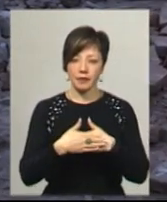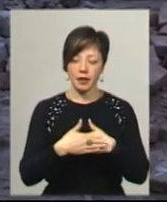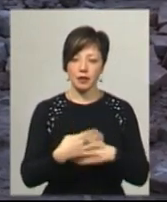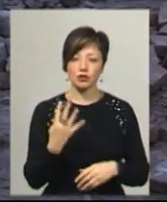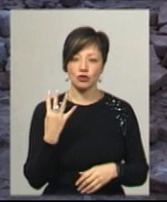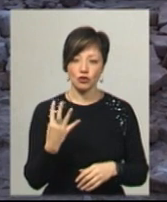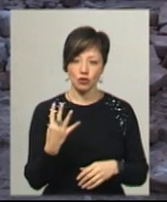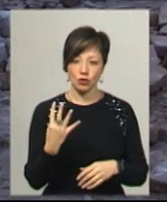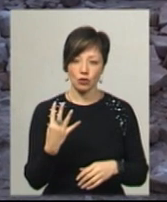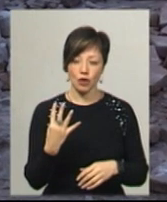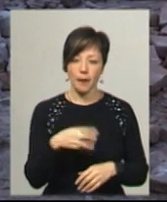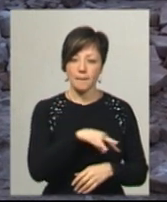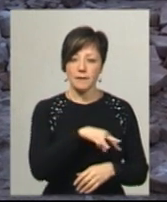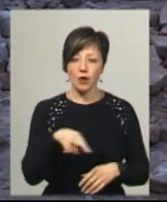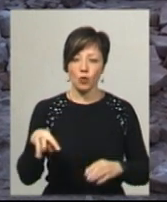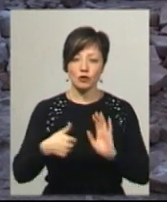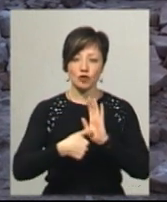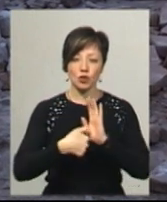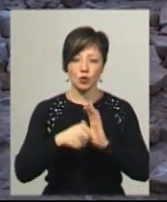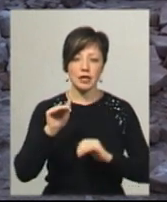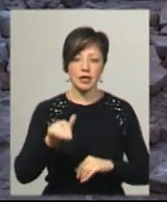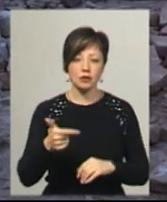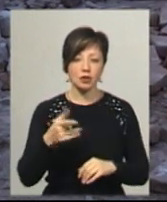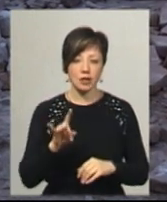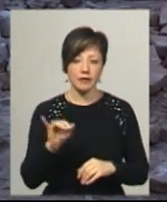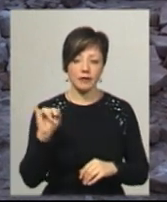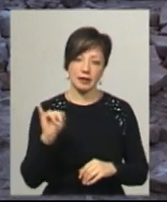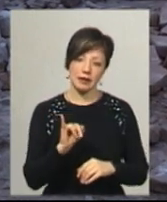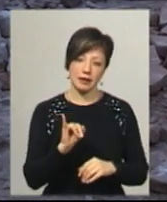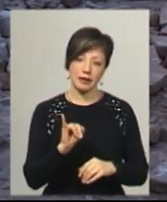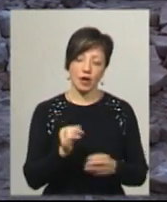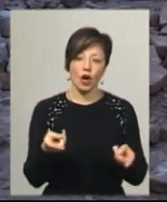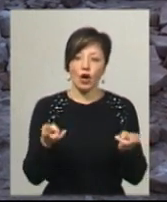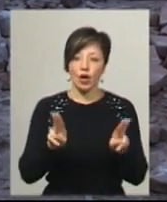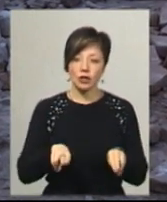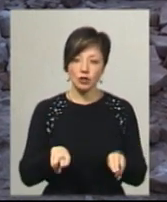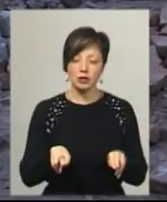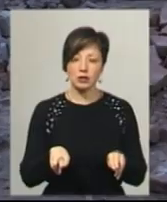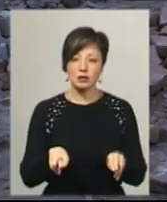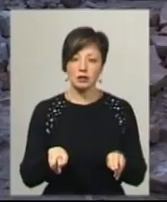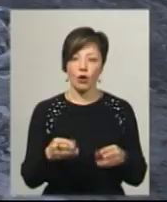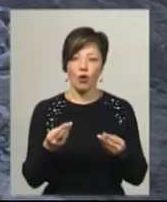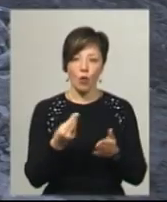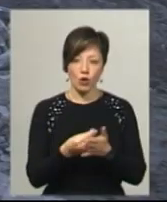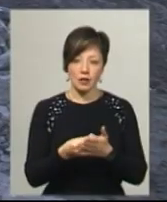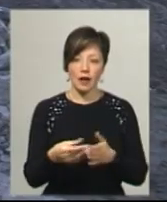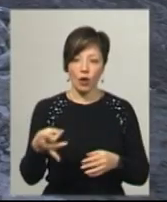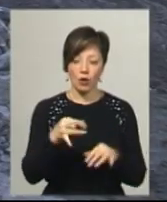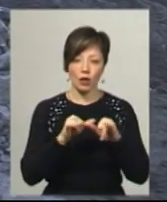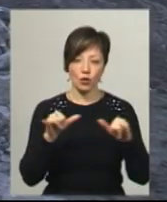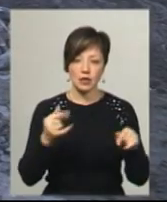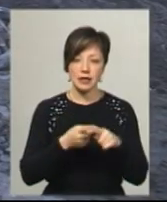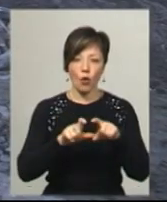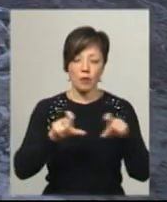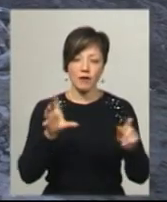4 мільйонів 600 тисяч гривень і решту коштів з фонду регіонального розвитку. Даний об'єкт